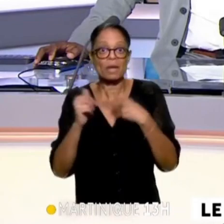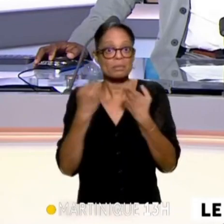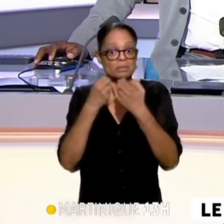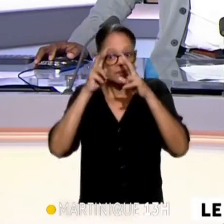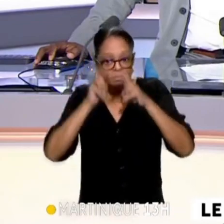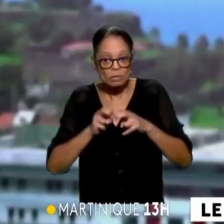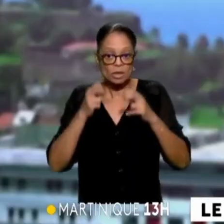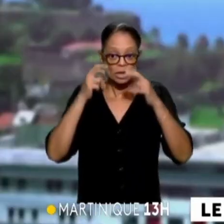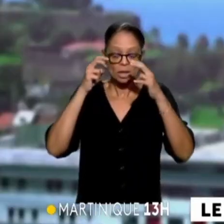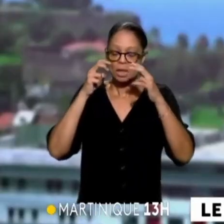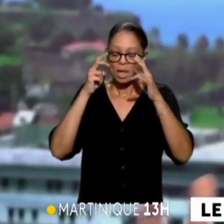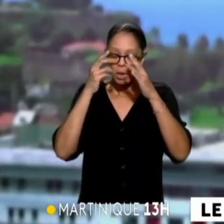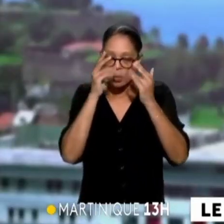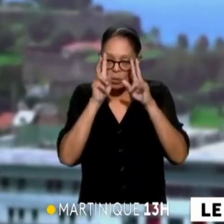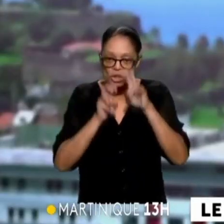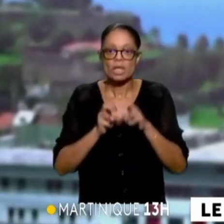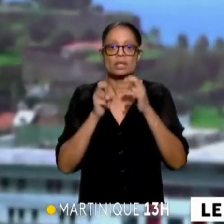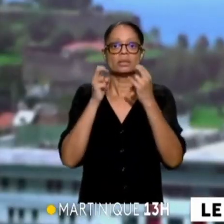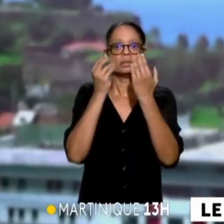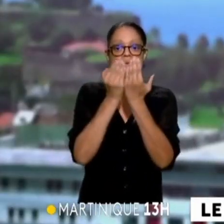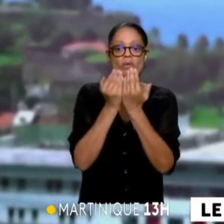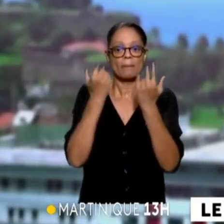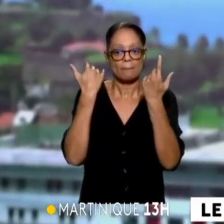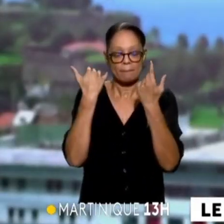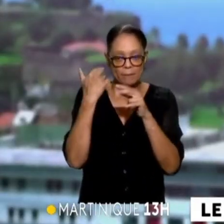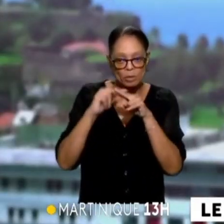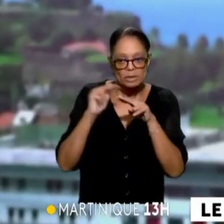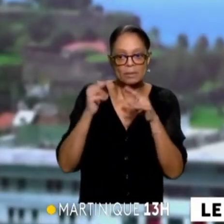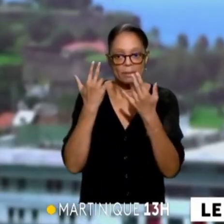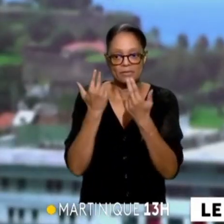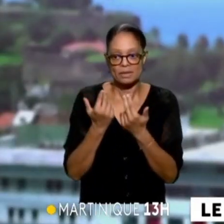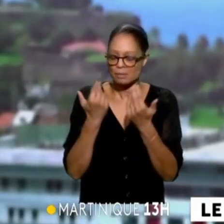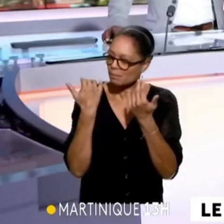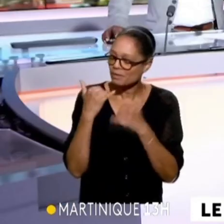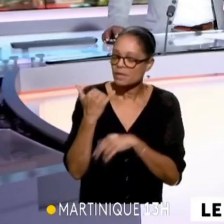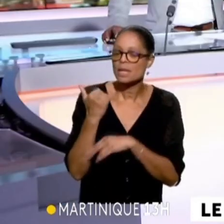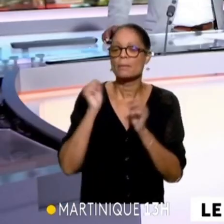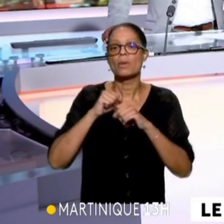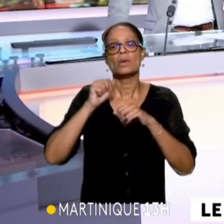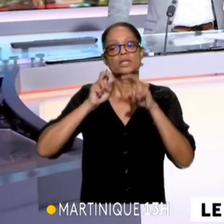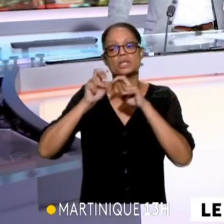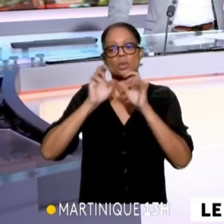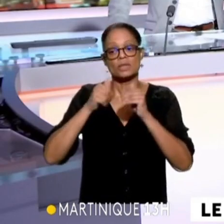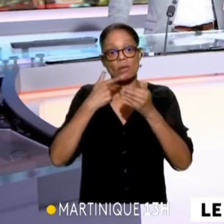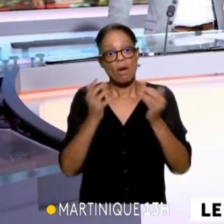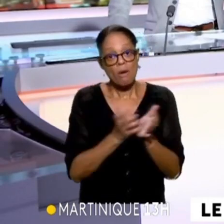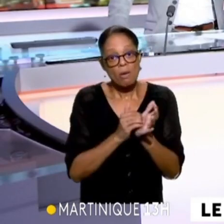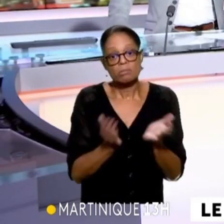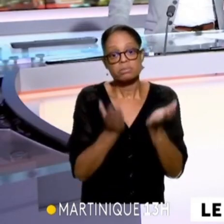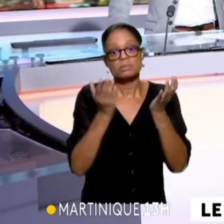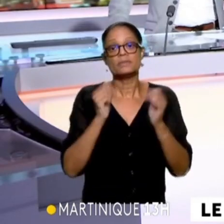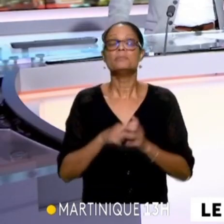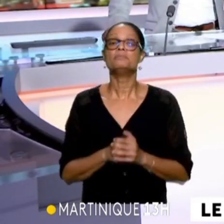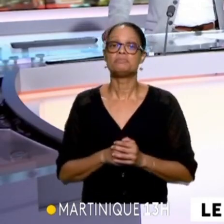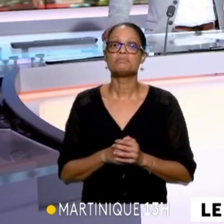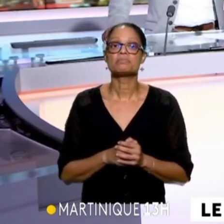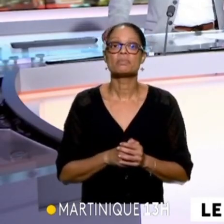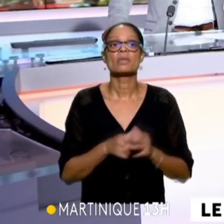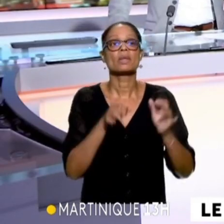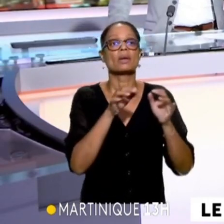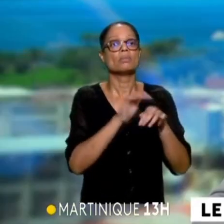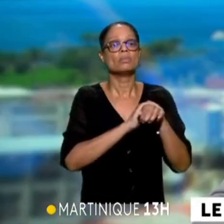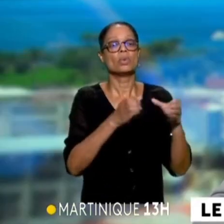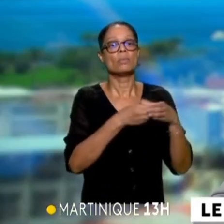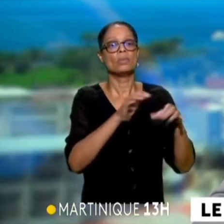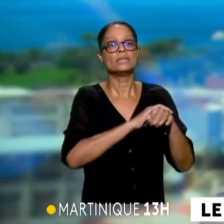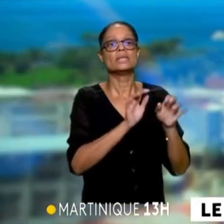recherche qui sont lancés, il y a des expérimentations qui sont en cours, il faut les appuyer davantage. Alors vous êtes en Martinique justement, donc je le disais à l'invitation de PIA